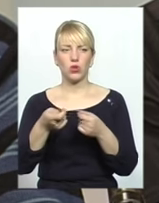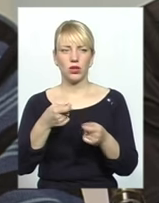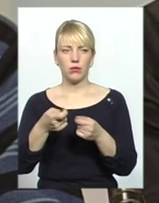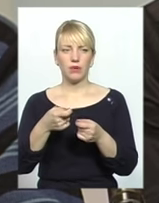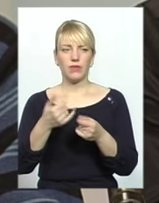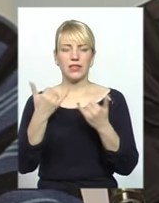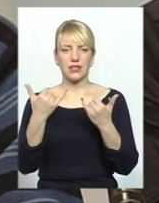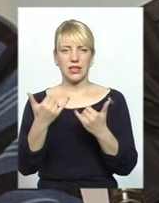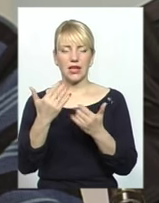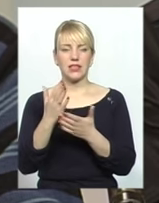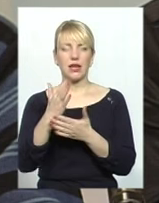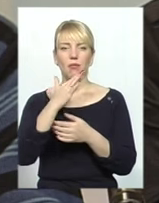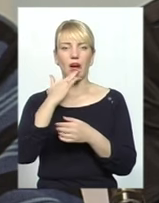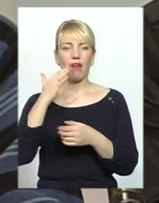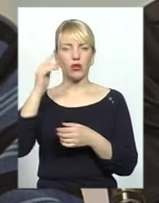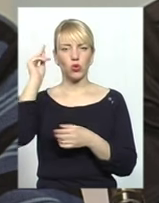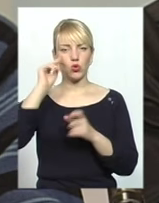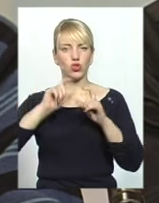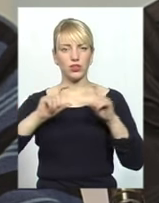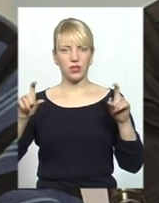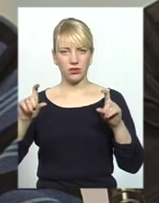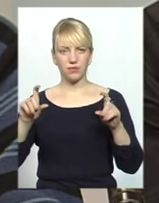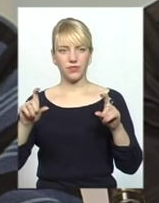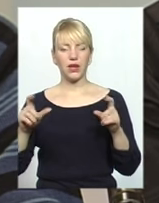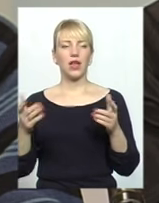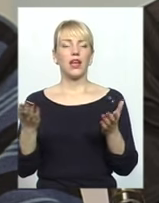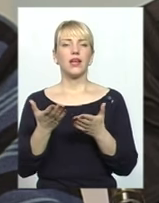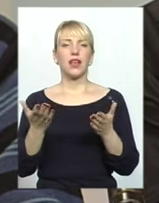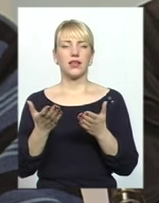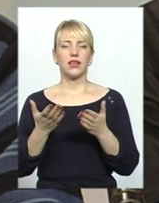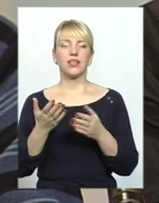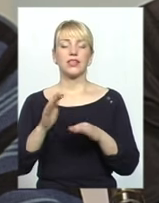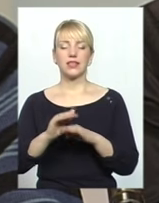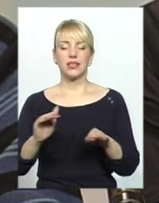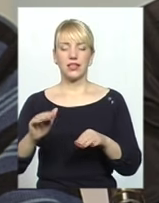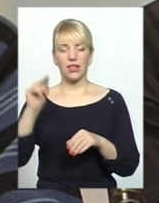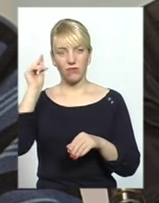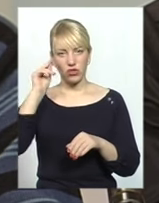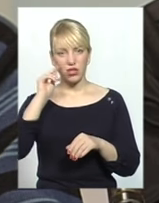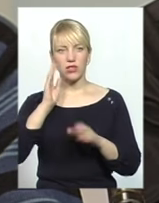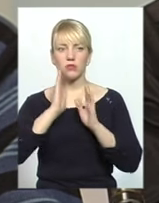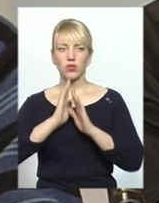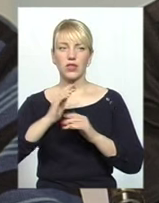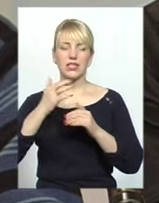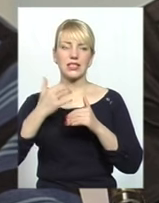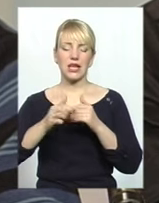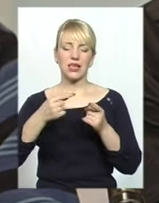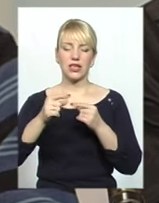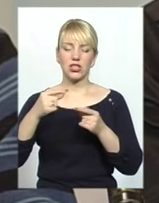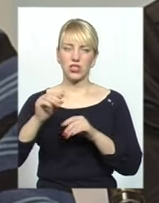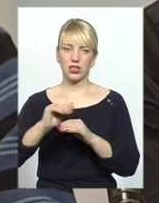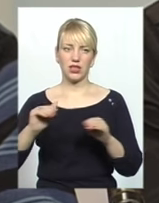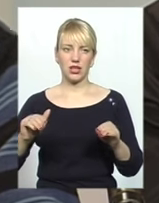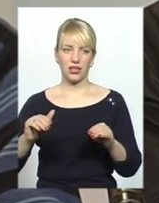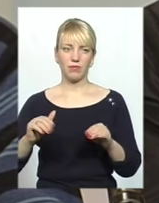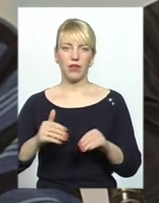багато шкіл, в яких навчаються діти мусульман серед інших дітей, вони